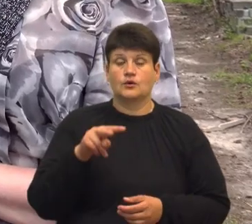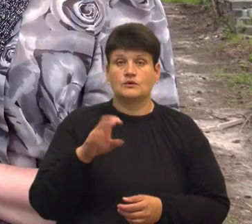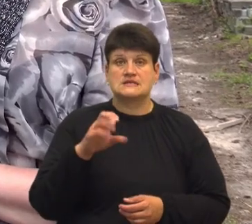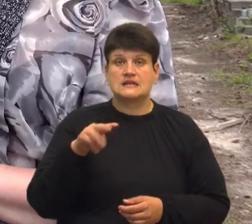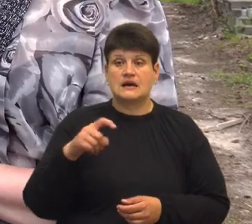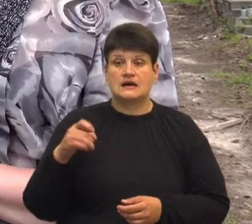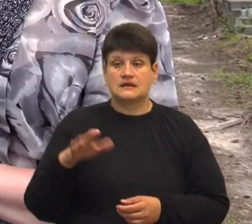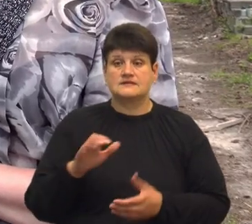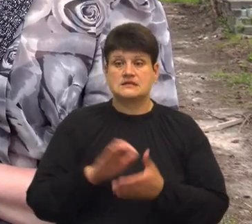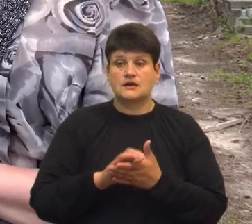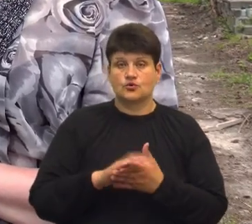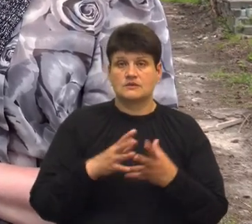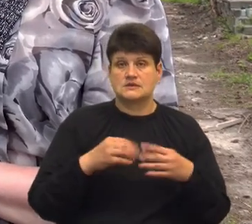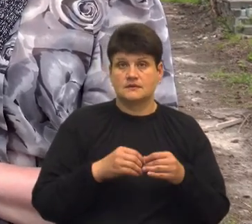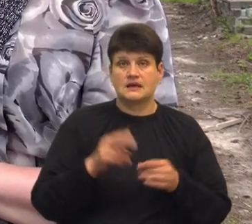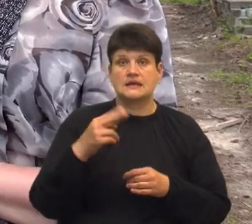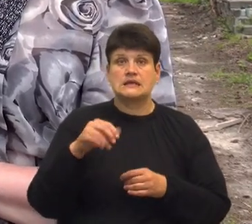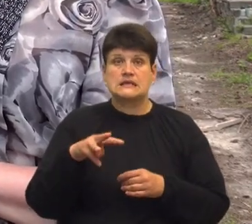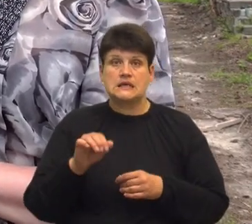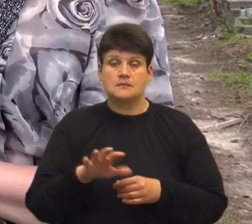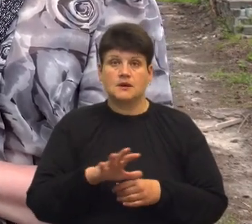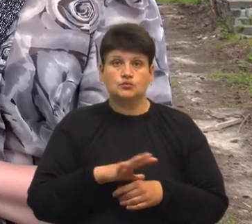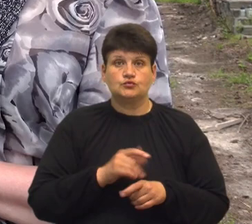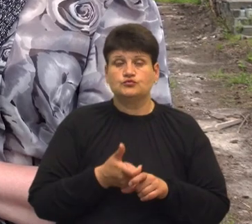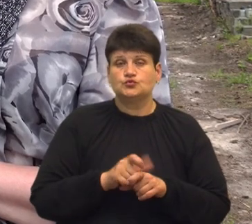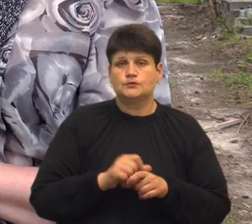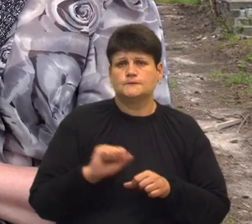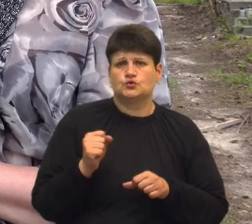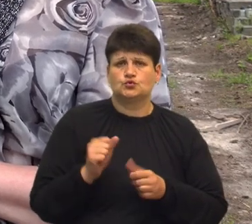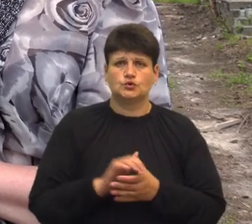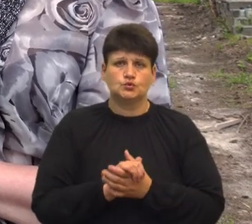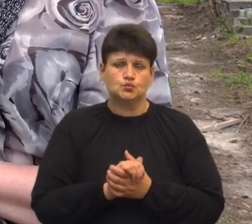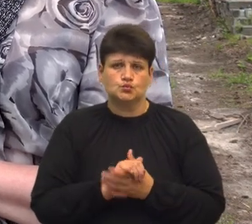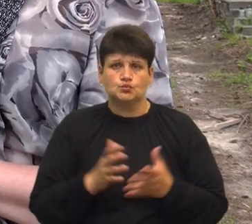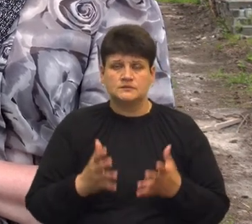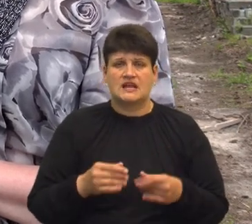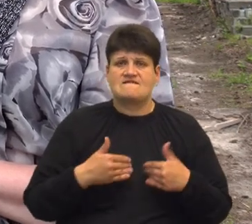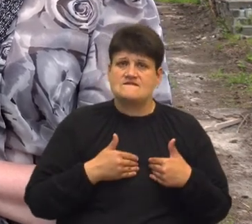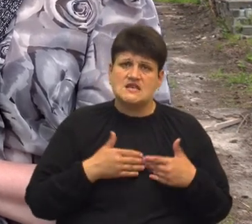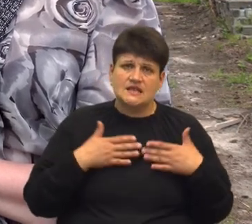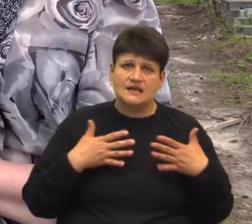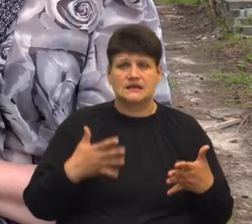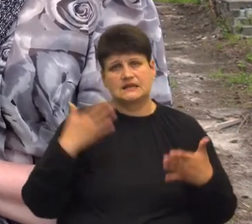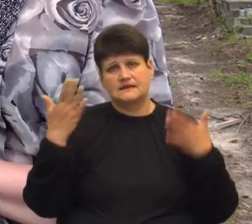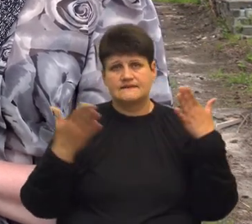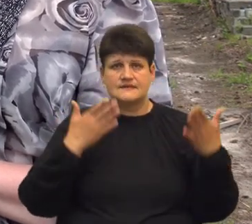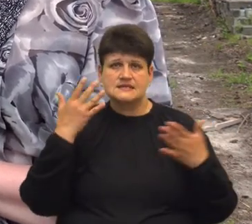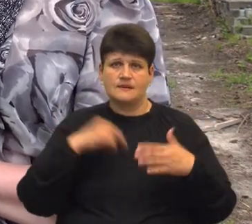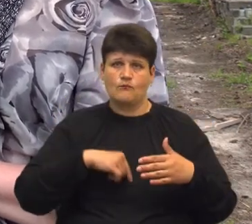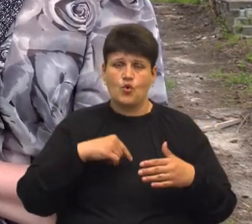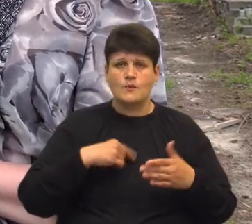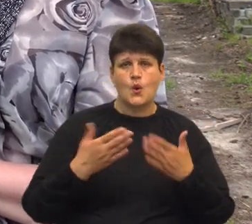Діма дуже був такий дружелюбний, відкритий, веселий по характеру,